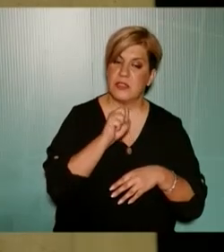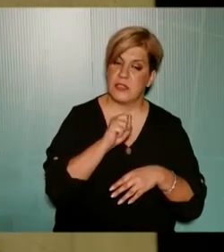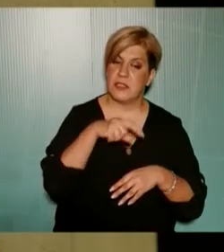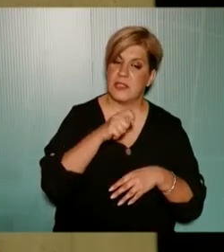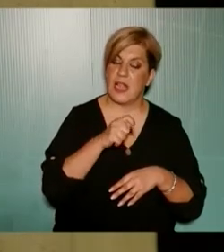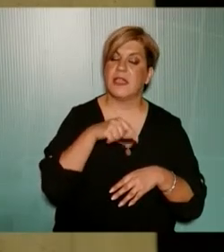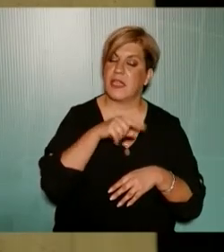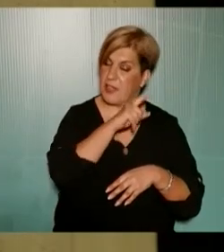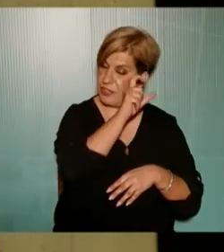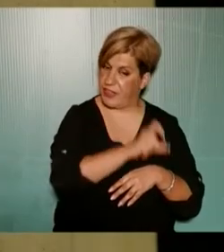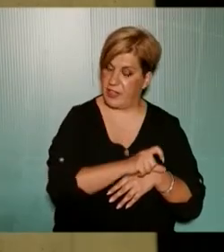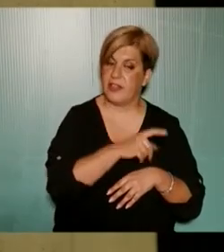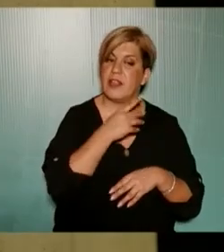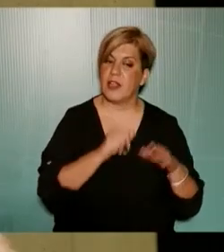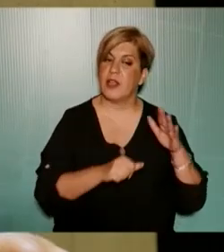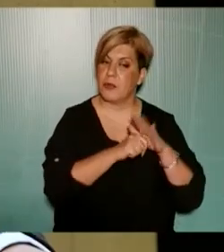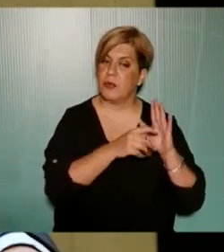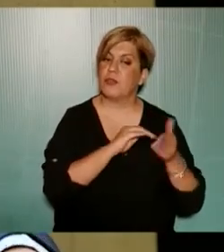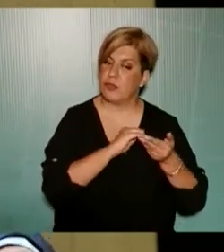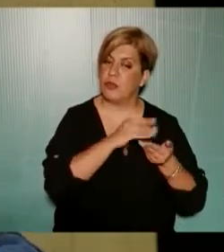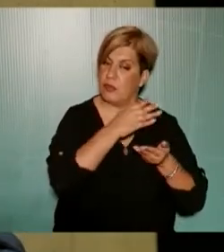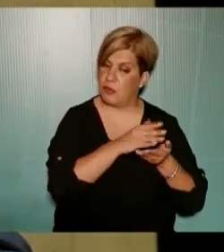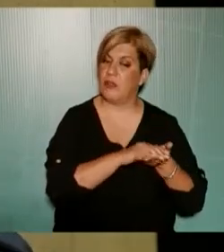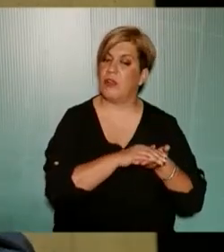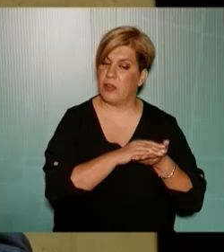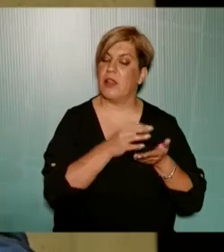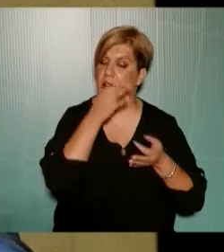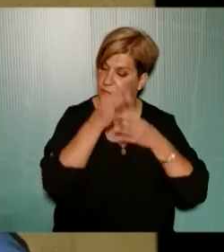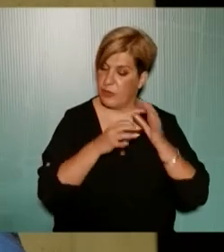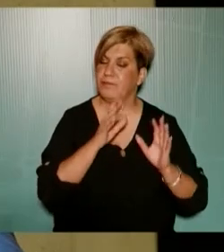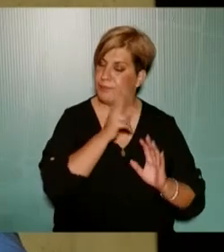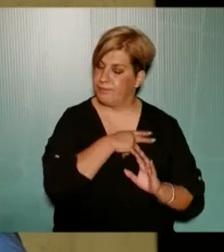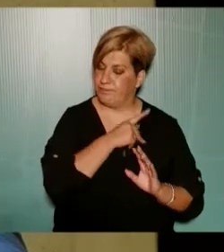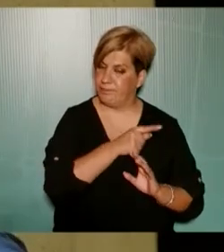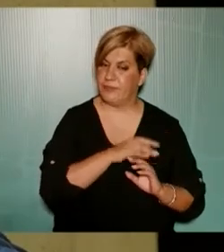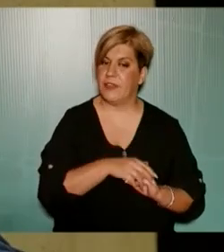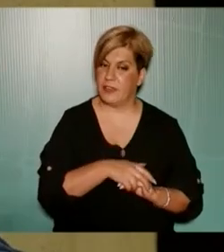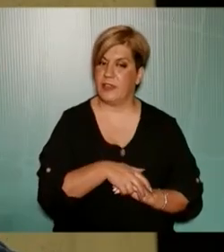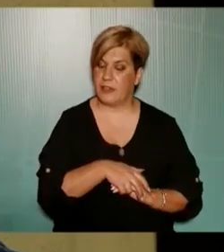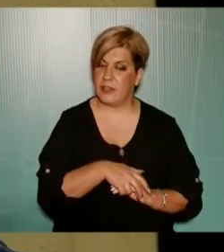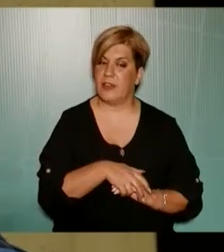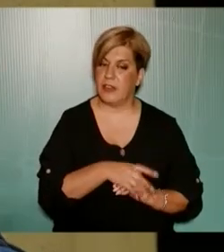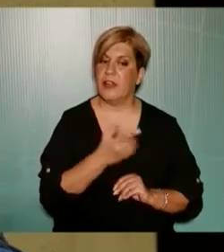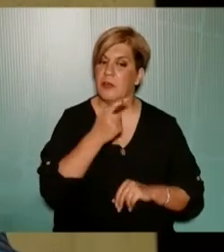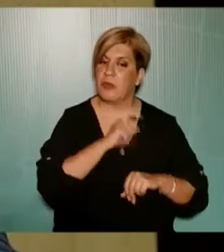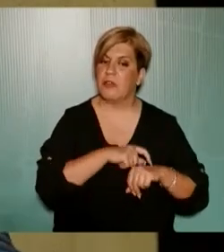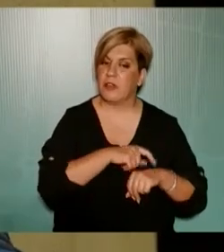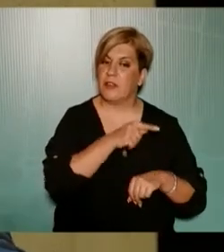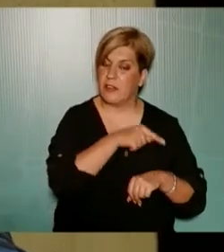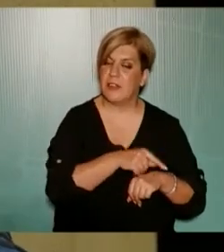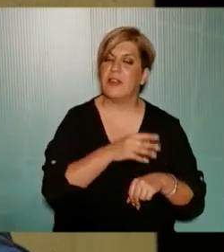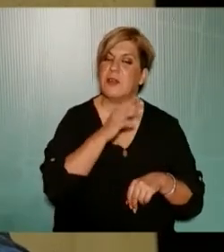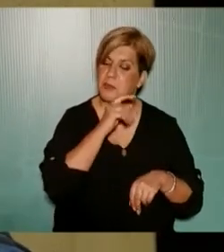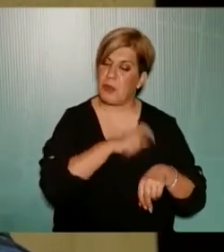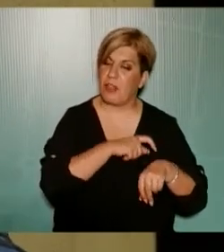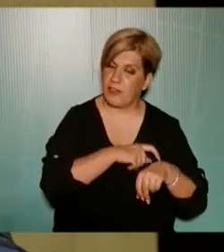έχετε δίκιο και πήρε η πρόεδρος του συλλόγου έκανε αναφορά Μάλλον καλά κάνω και προλαβαίνω γιατί θα με προλάβαινε ο κύριος